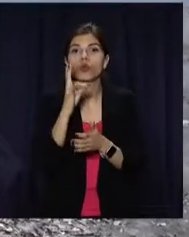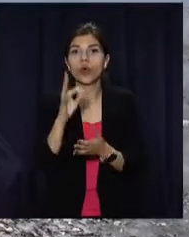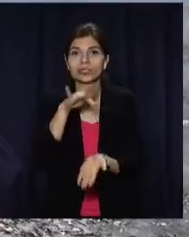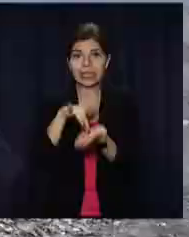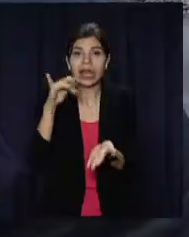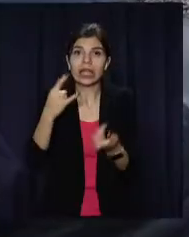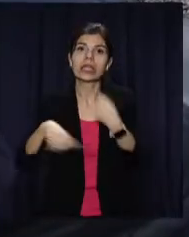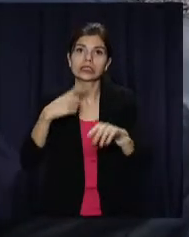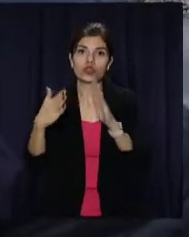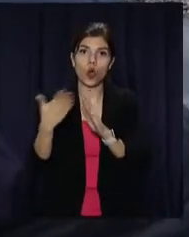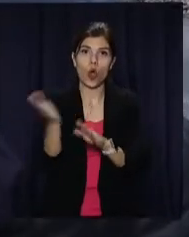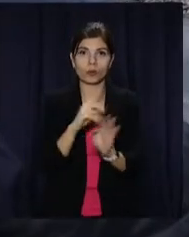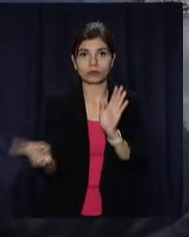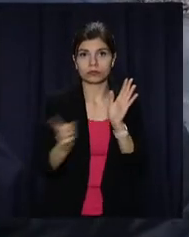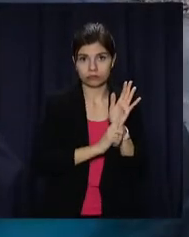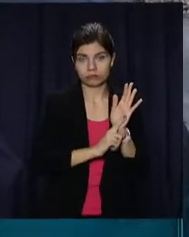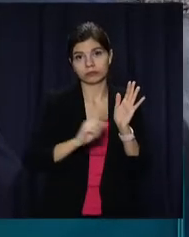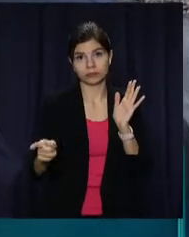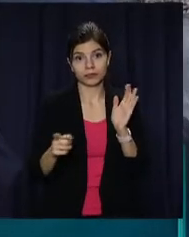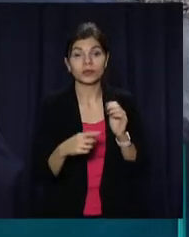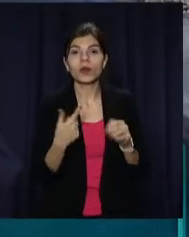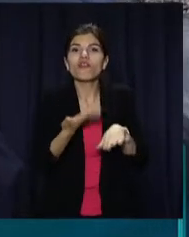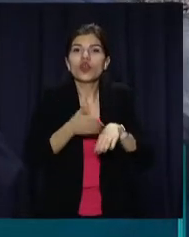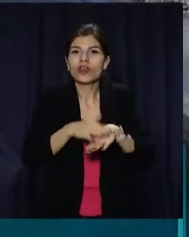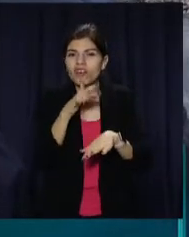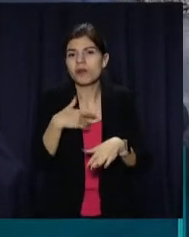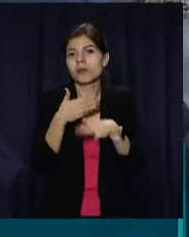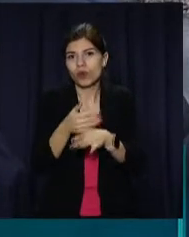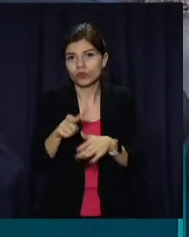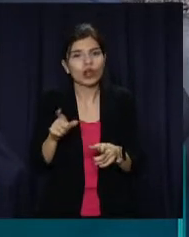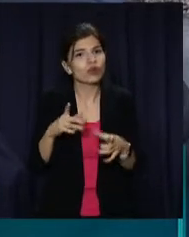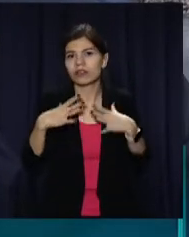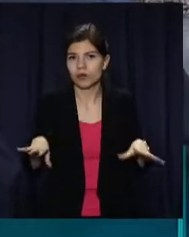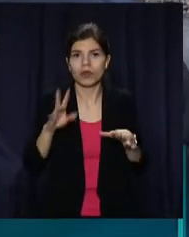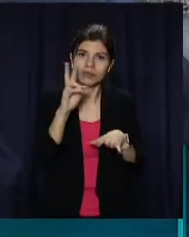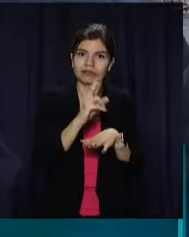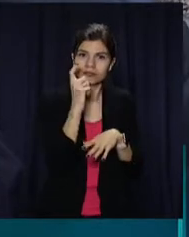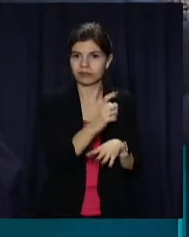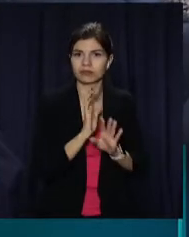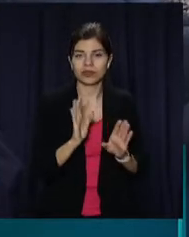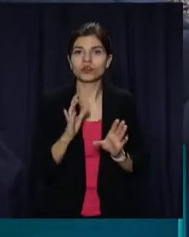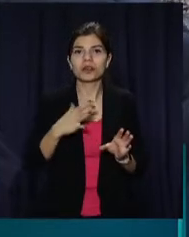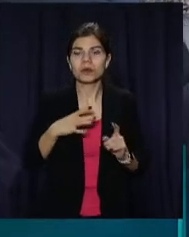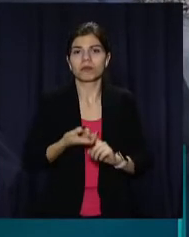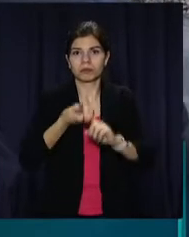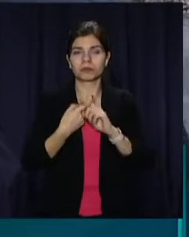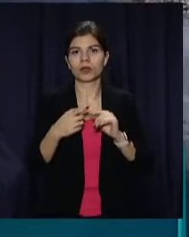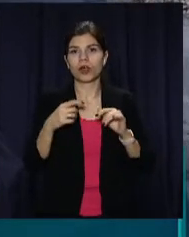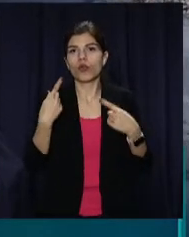і назад додому. В важке час ми допомагаємо людям, щоб вони не їздили громадським транспортом, не підтвергали себе